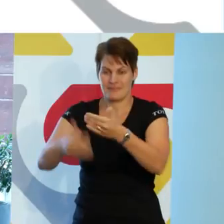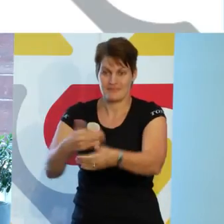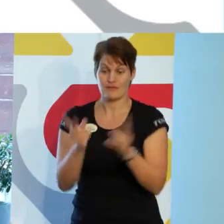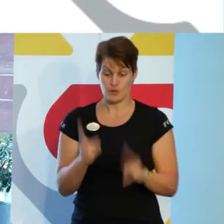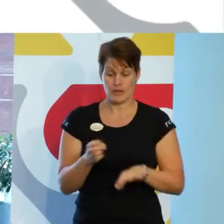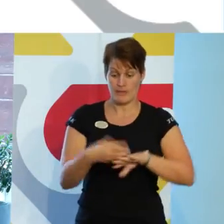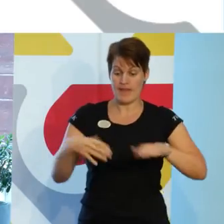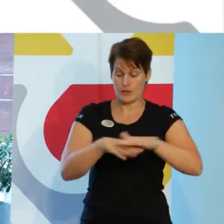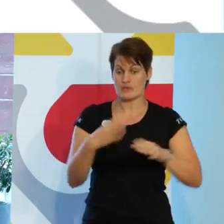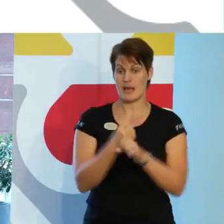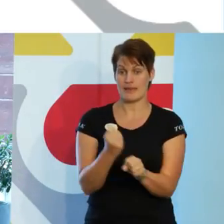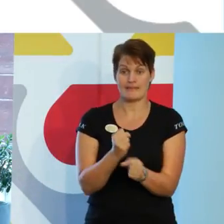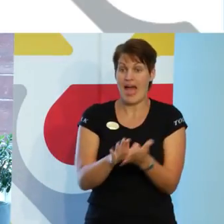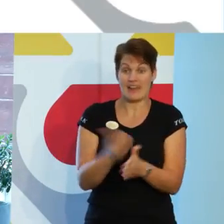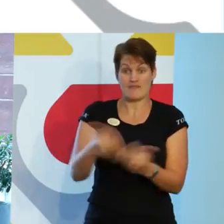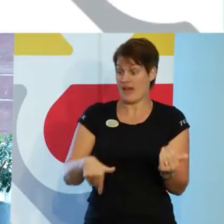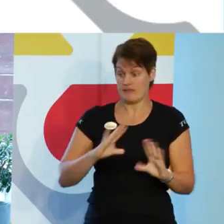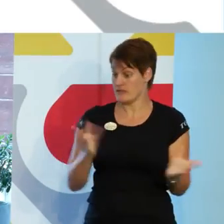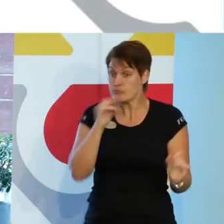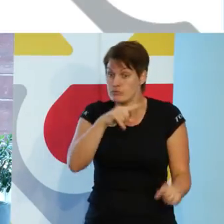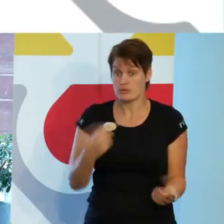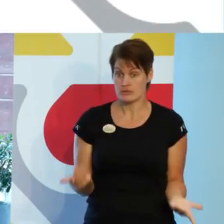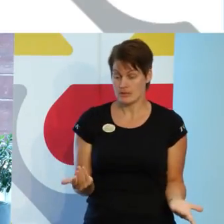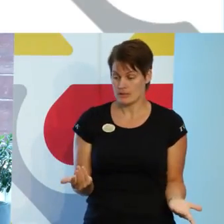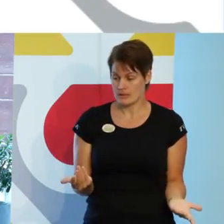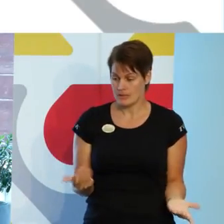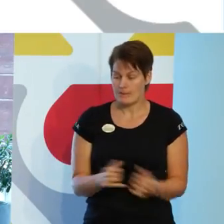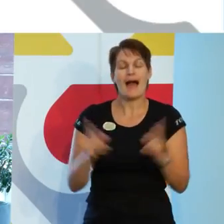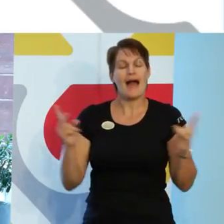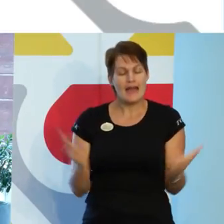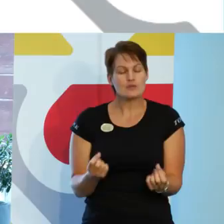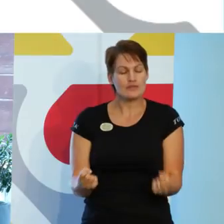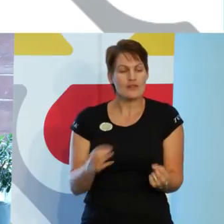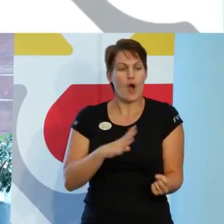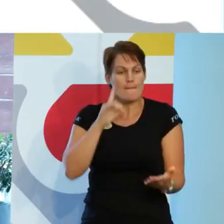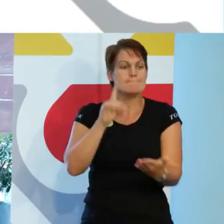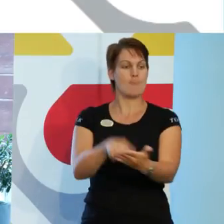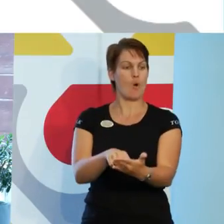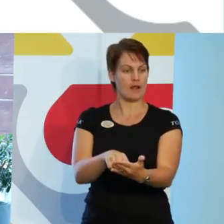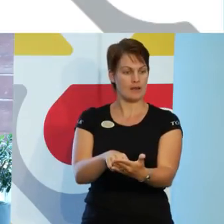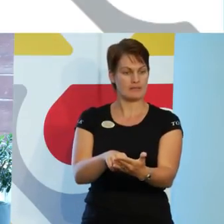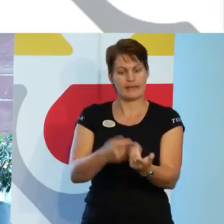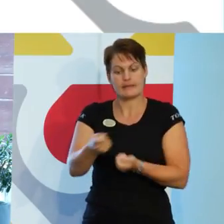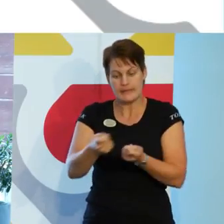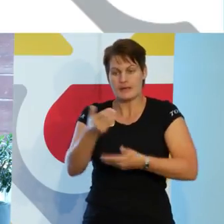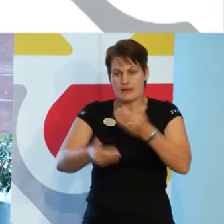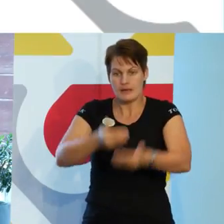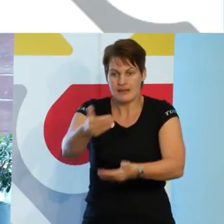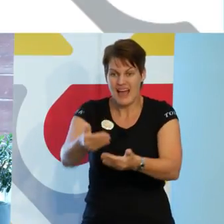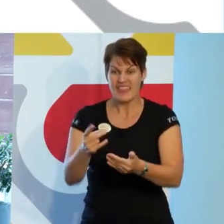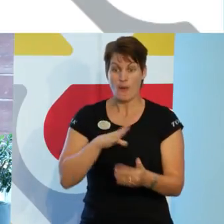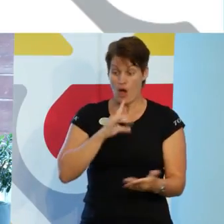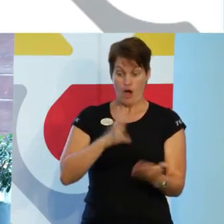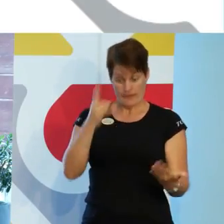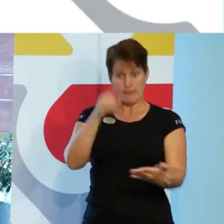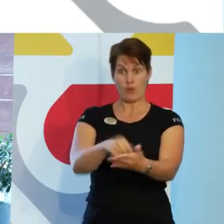värdegrundsarbete. Det blir ju aldrig klart. Men det är ändå viktigt att ha ett målstyrt arbete i detta. För annars blir det för flummigt